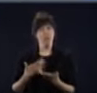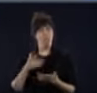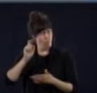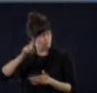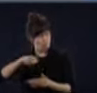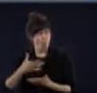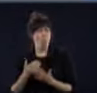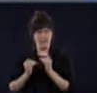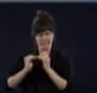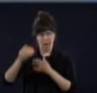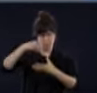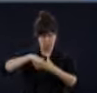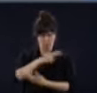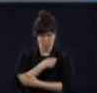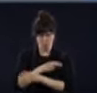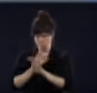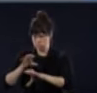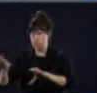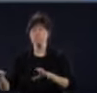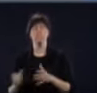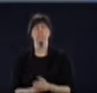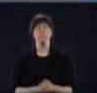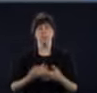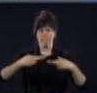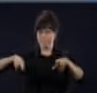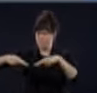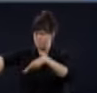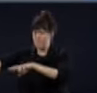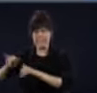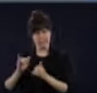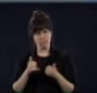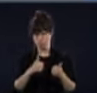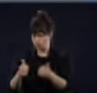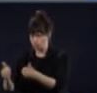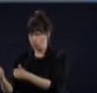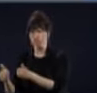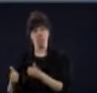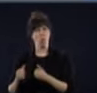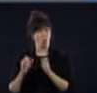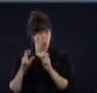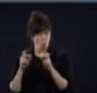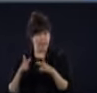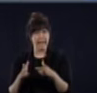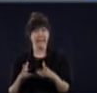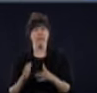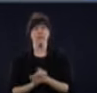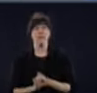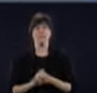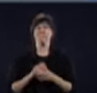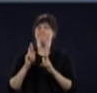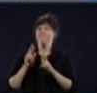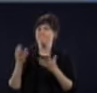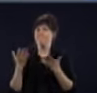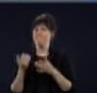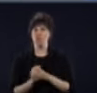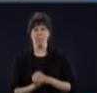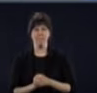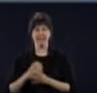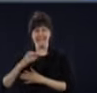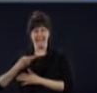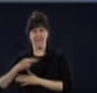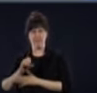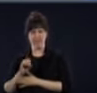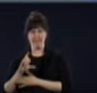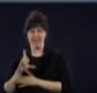ont probablement les conditions meilleures. On espère qu'ils ne vivront pas le même phénomène qui est arrivé dans les CHSLD dans la